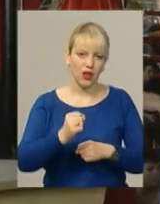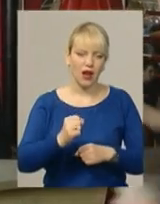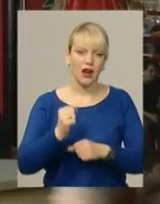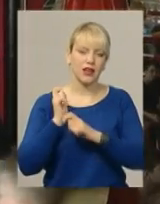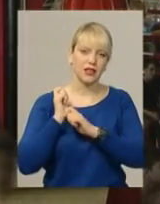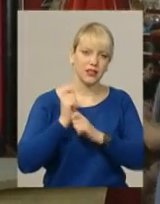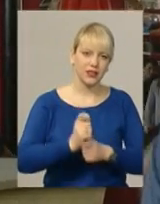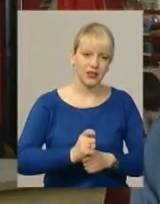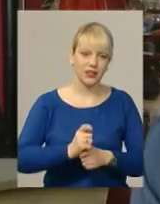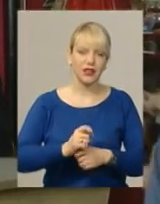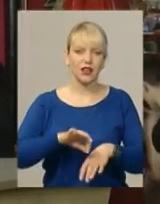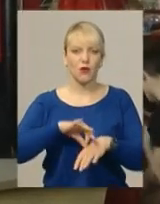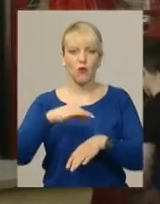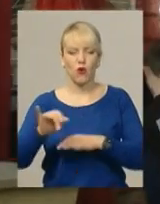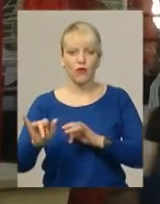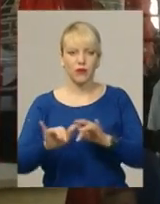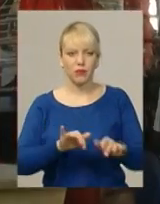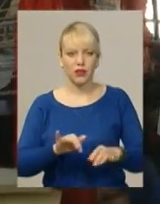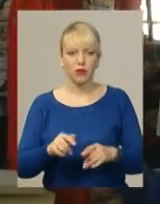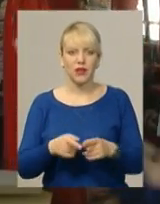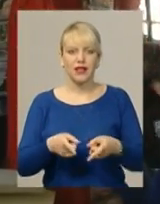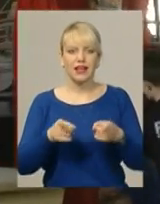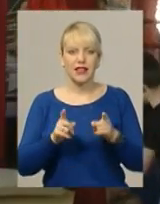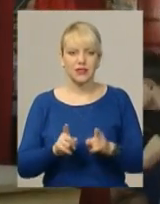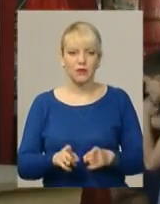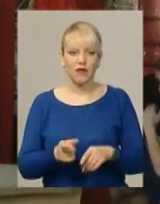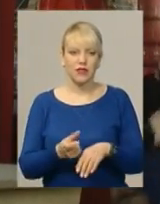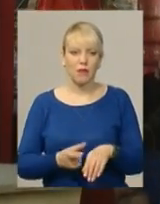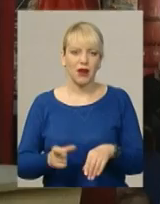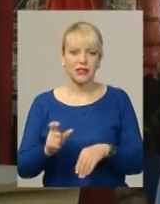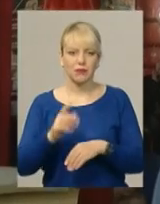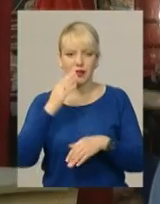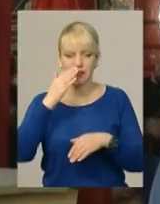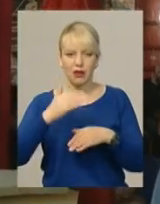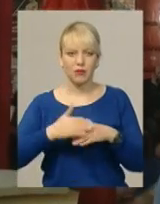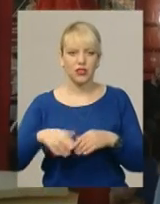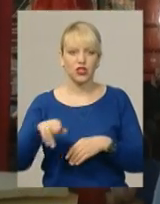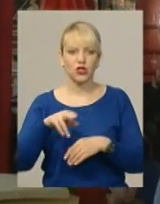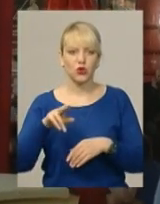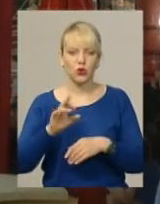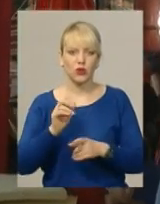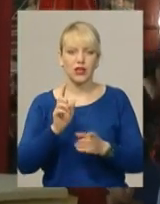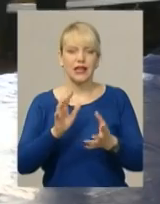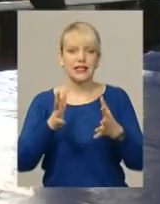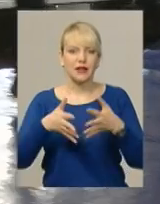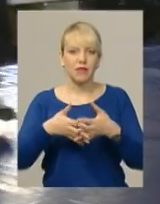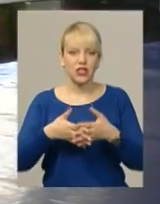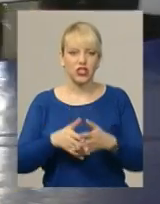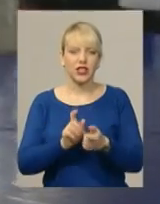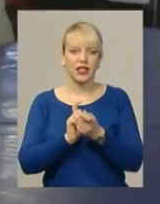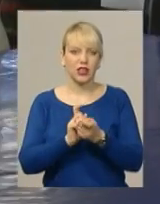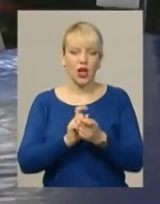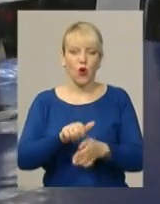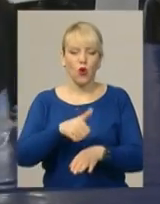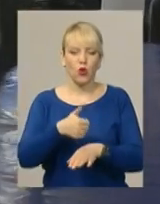в партері з больовими прийомами. Тож, насправді, максимально наближен до змішаних єдиноборств. Головний